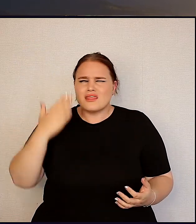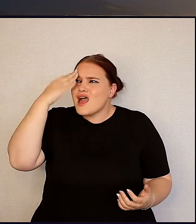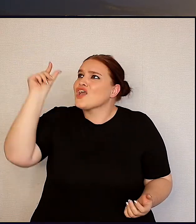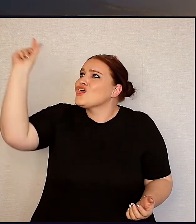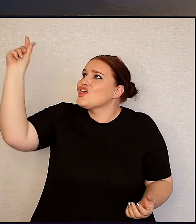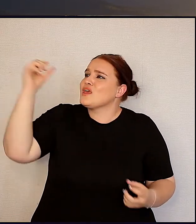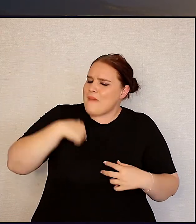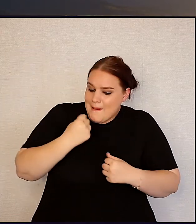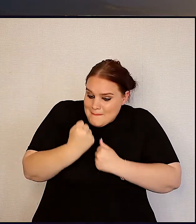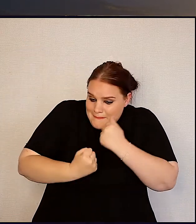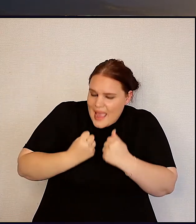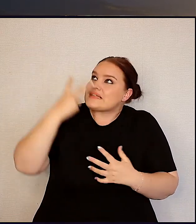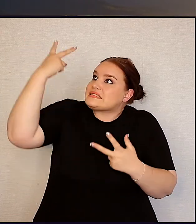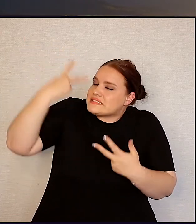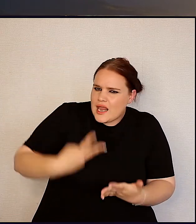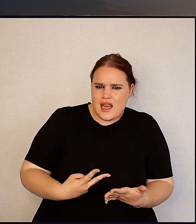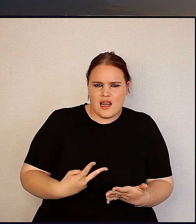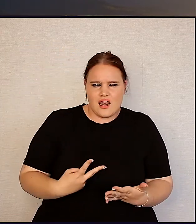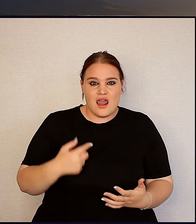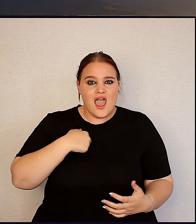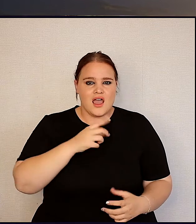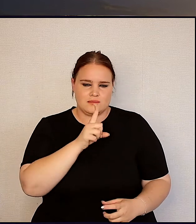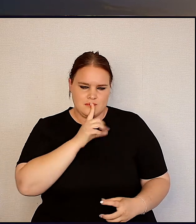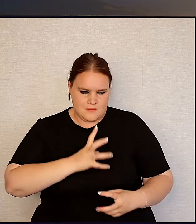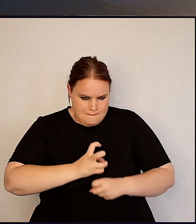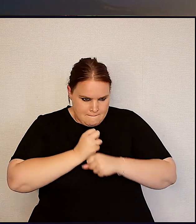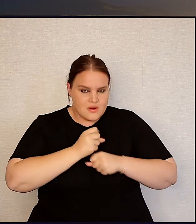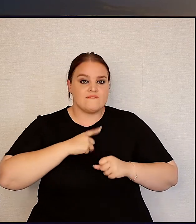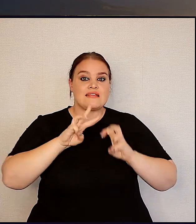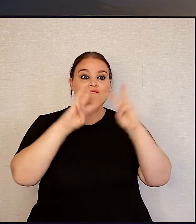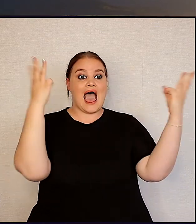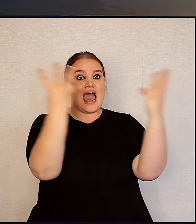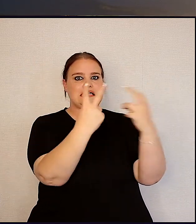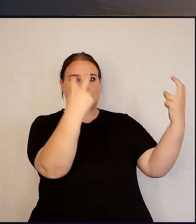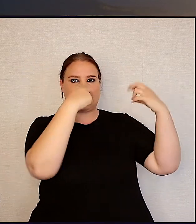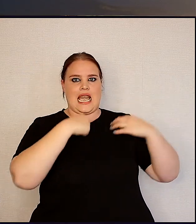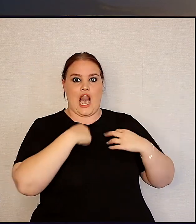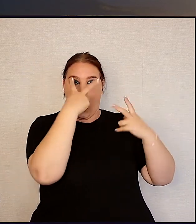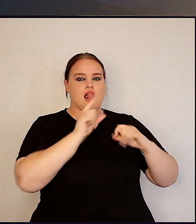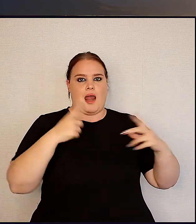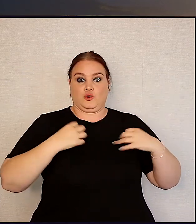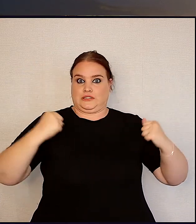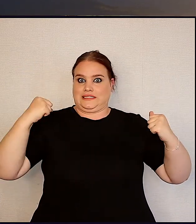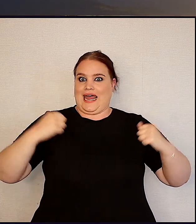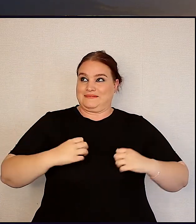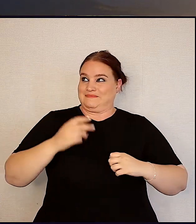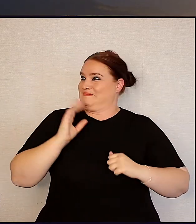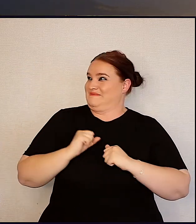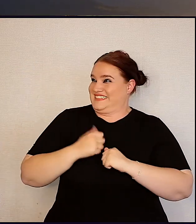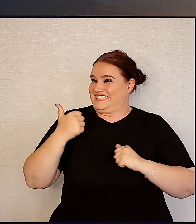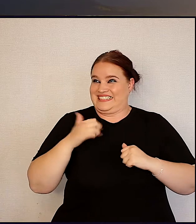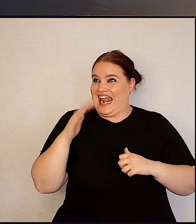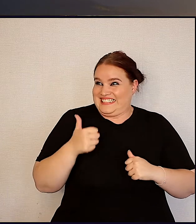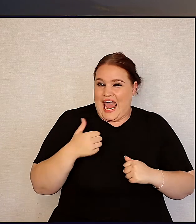dankie dat jy belangstel in ons spijn, ons hou dit vir ons sel, want die wereld mag jy sien ons is zwak nie, ons hou dit vir ons sel, want ons wil nie ons